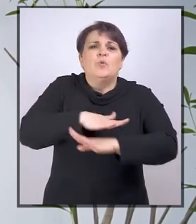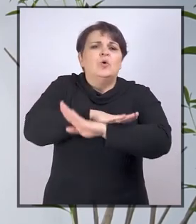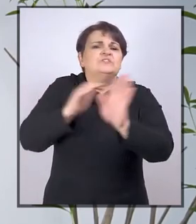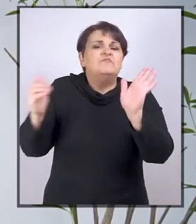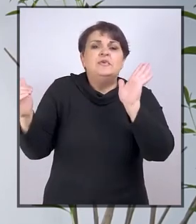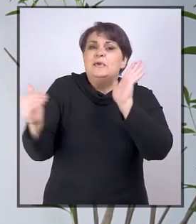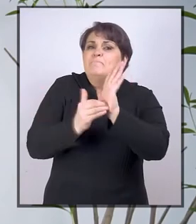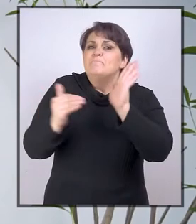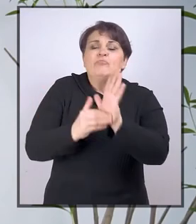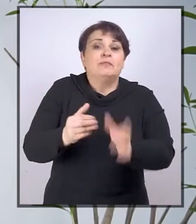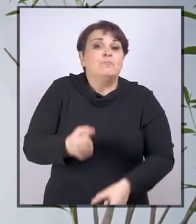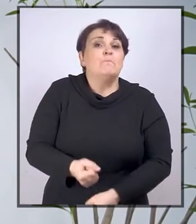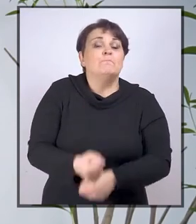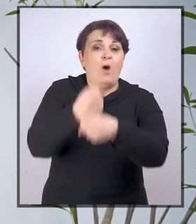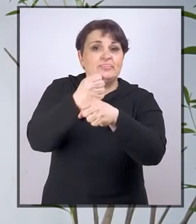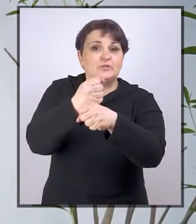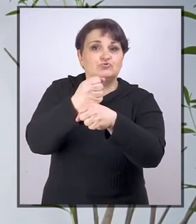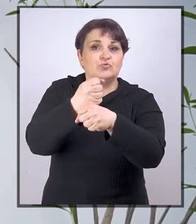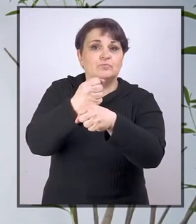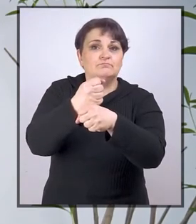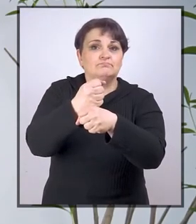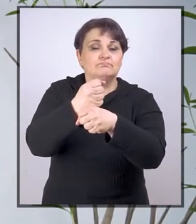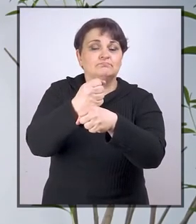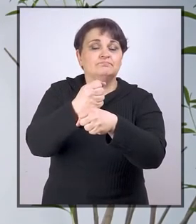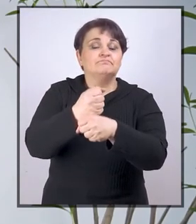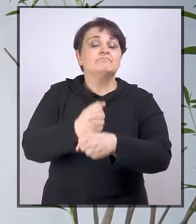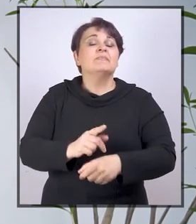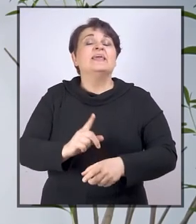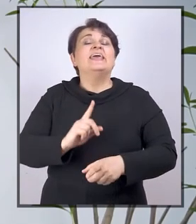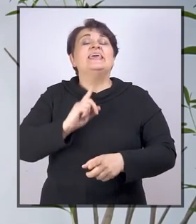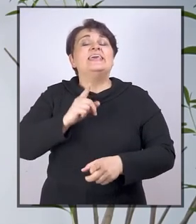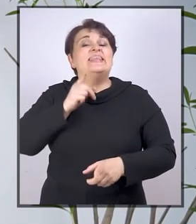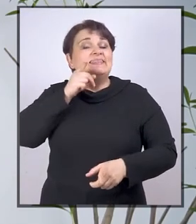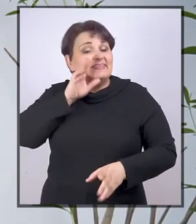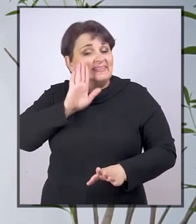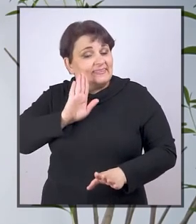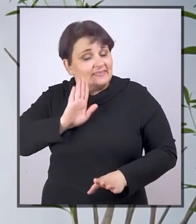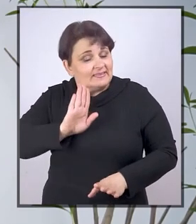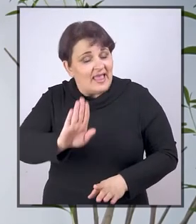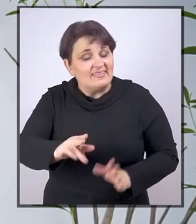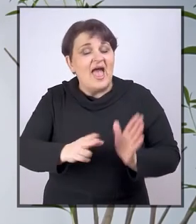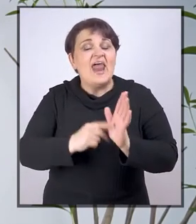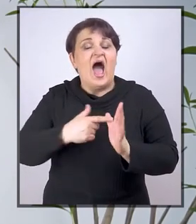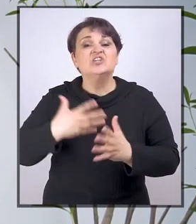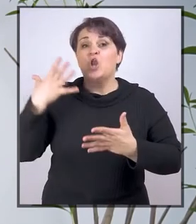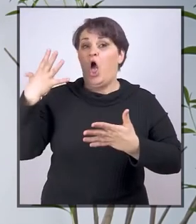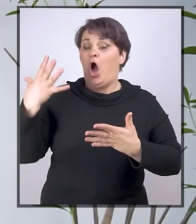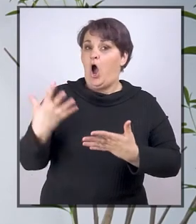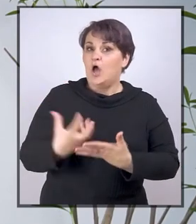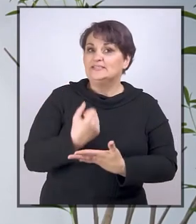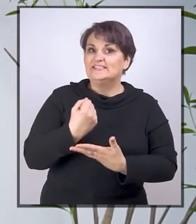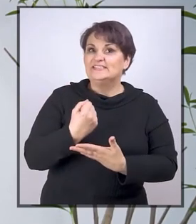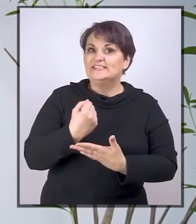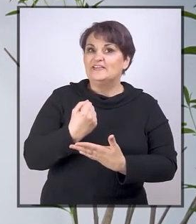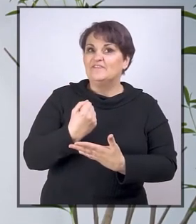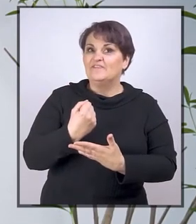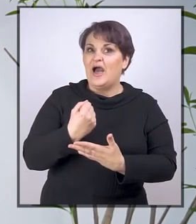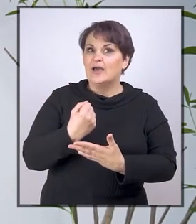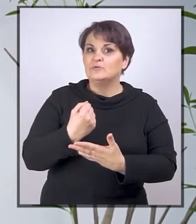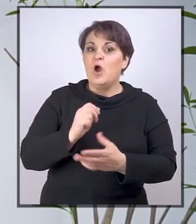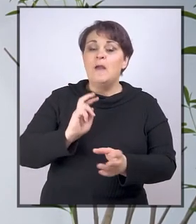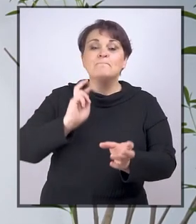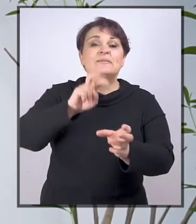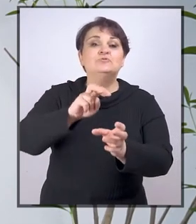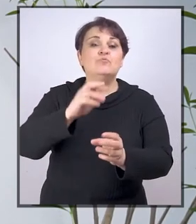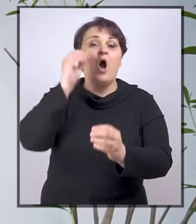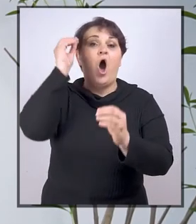dobije svu potrebnu podršku i na taj način ostvari